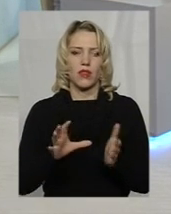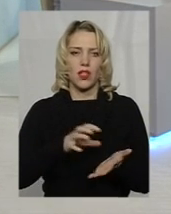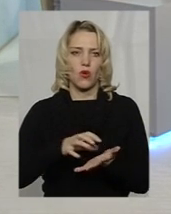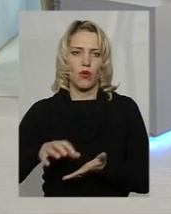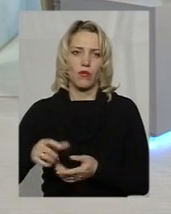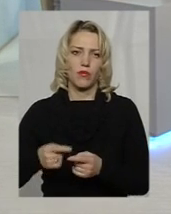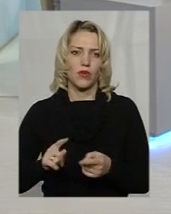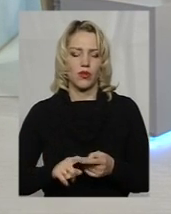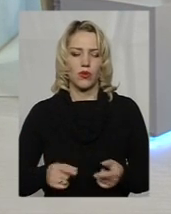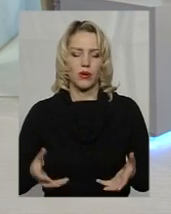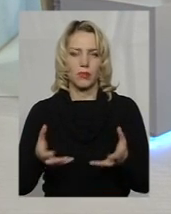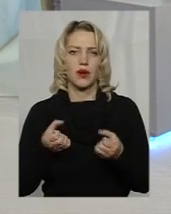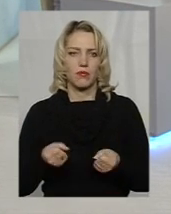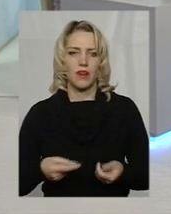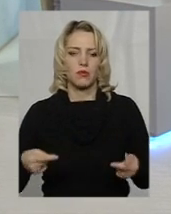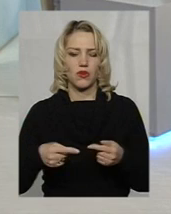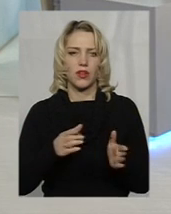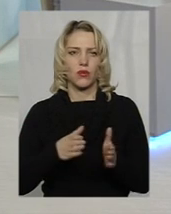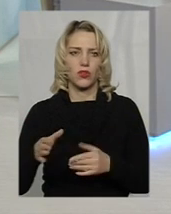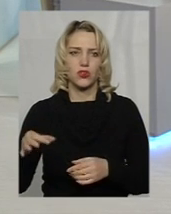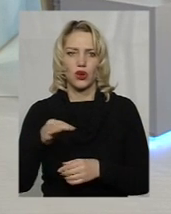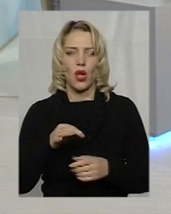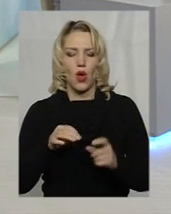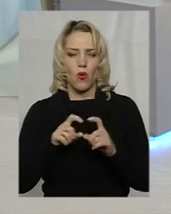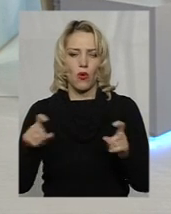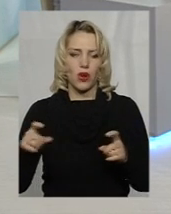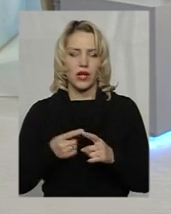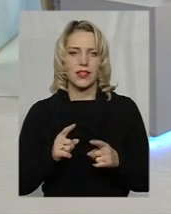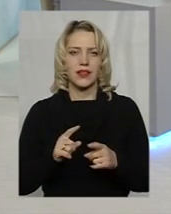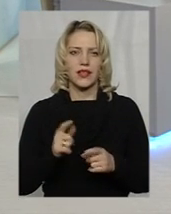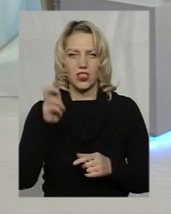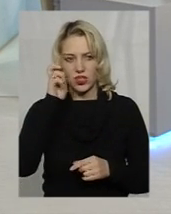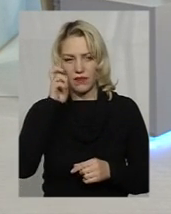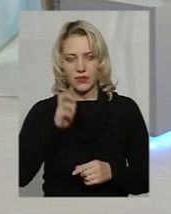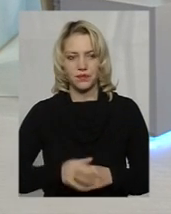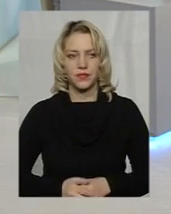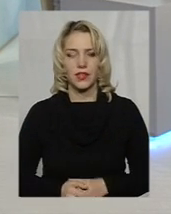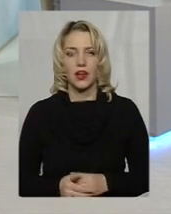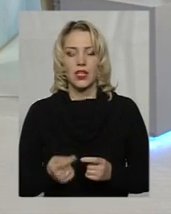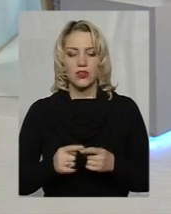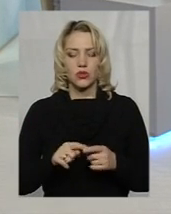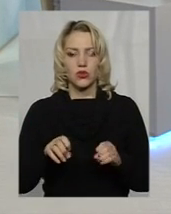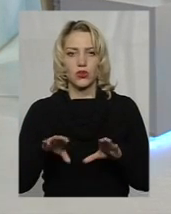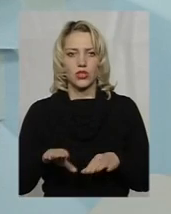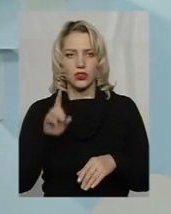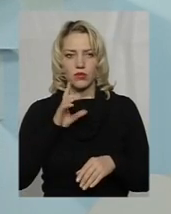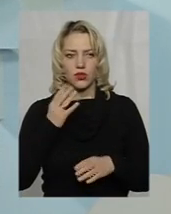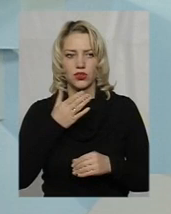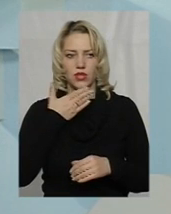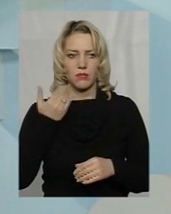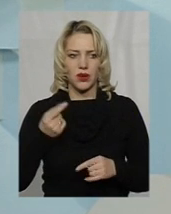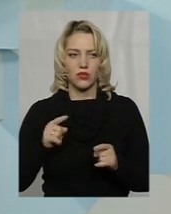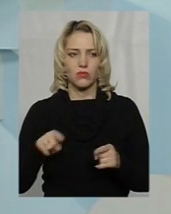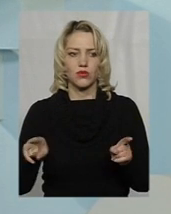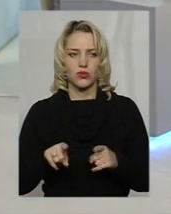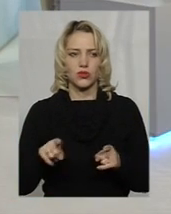відповідний регулюючий орган державний. Це, власне, Державна інспекція ядерного регулювання України. Тобто цього рішення зараз поки що немає, тому